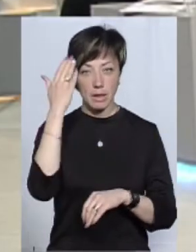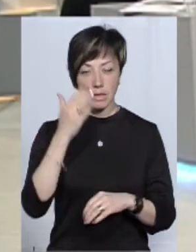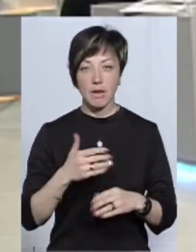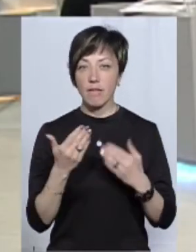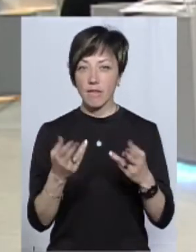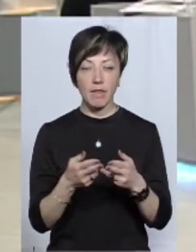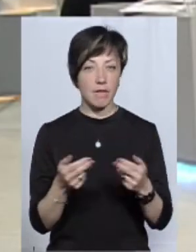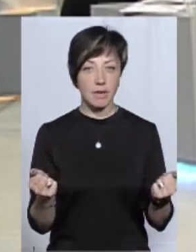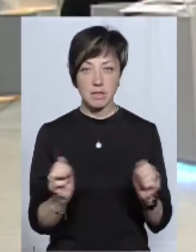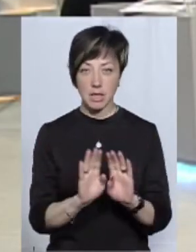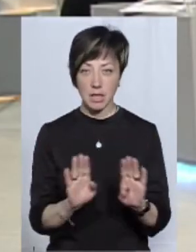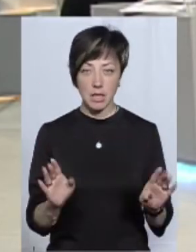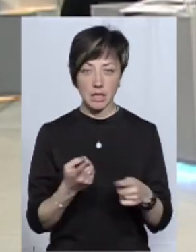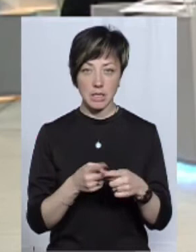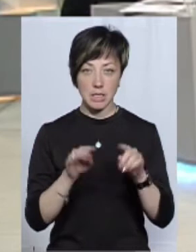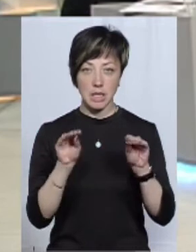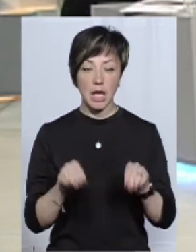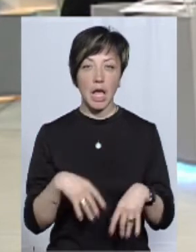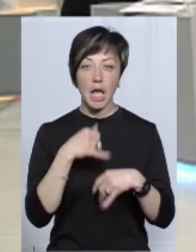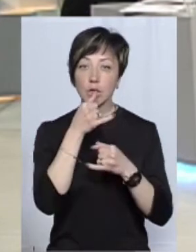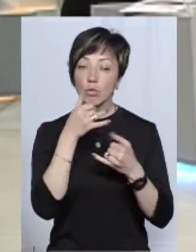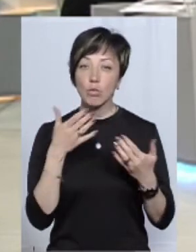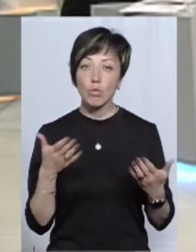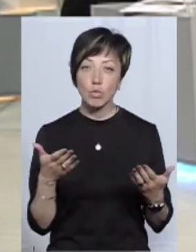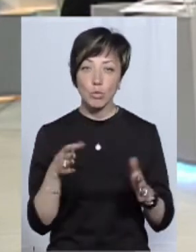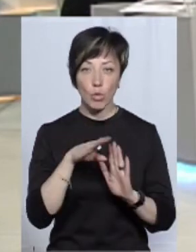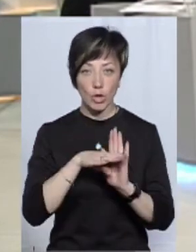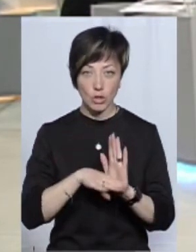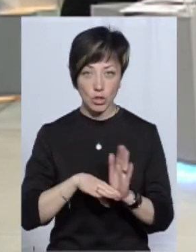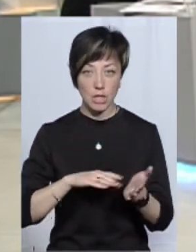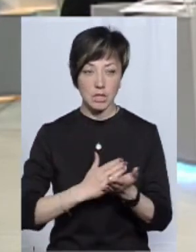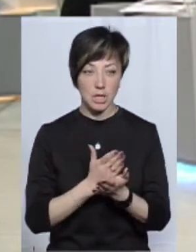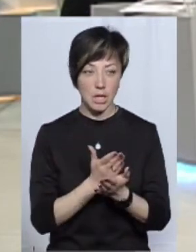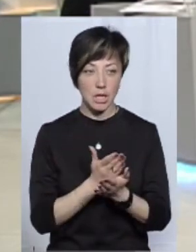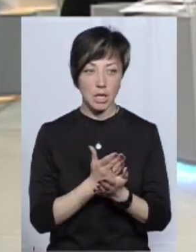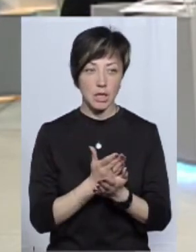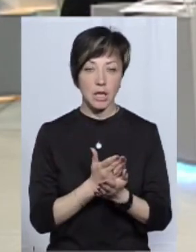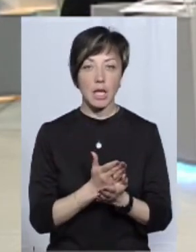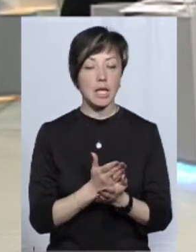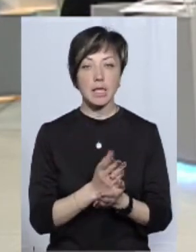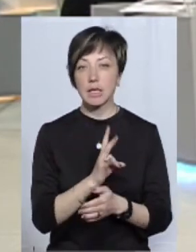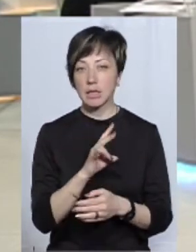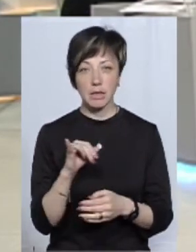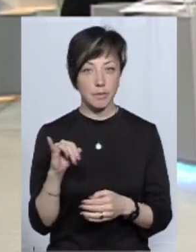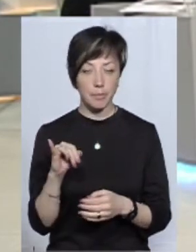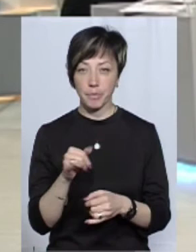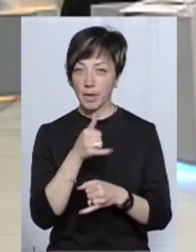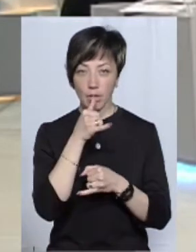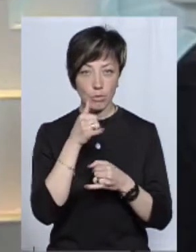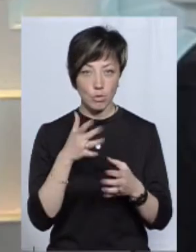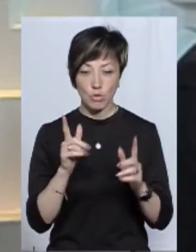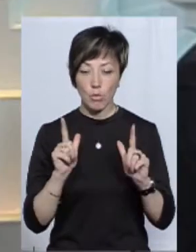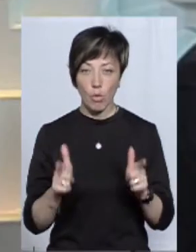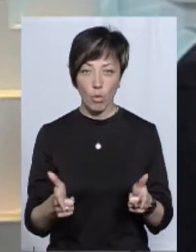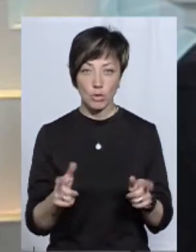Тобто, ви не визнаєте оці дані, що подіршилася якість? Ні, не можу